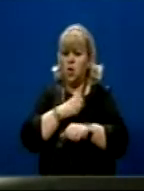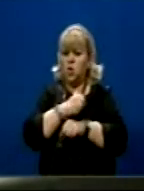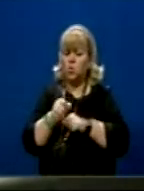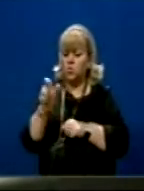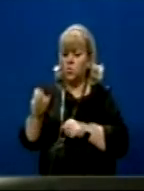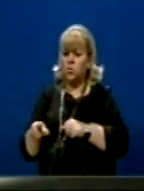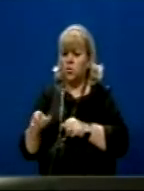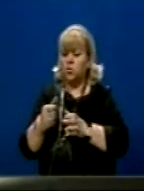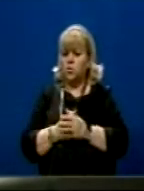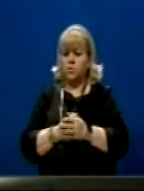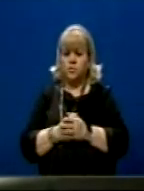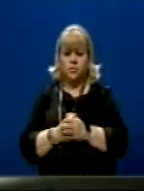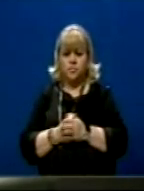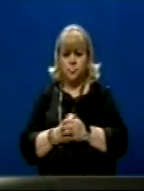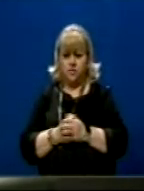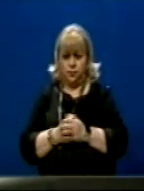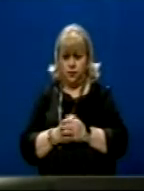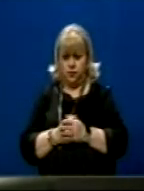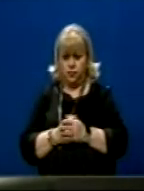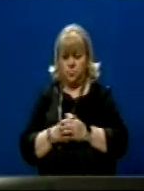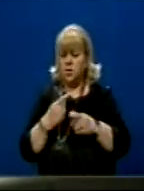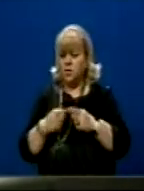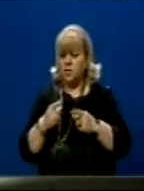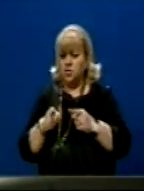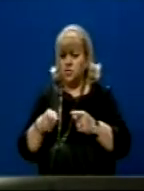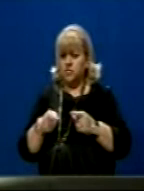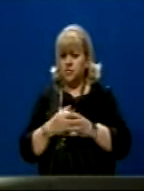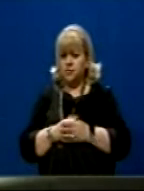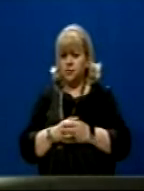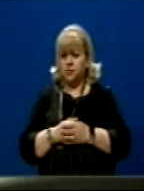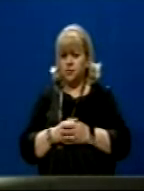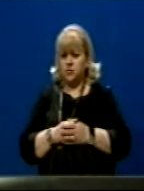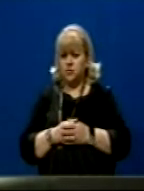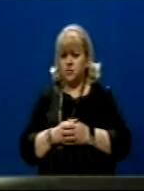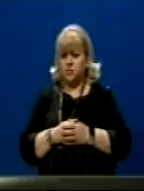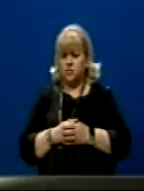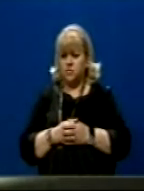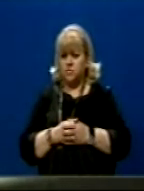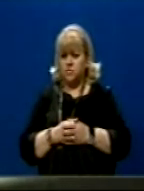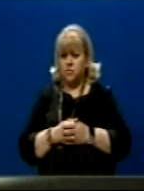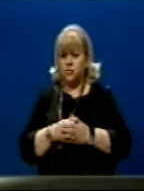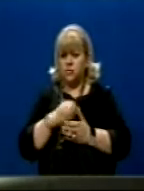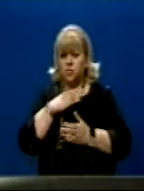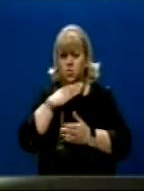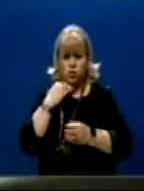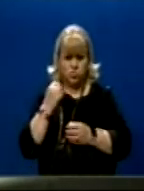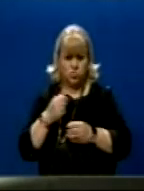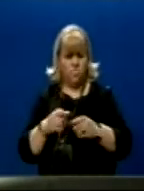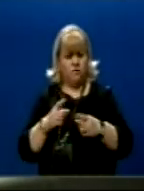Pra dhe jo vetëm këtu në këtë rast Po janë shumë të vror,